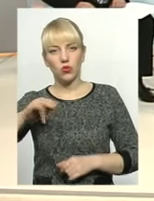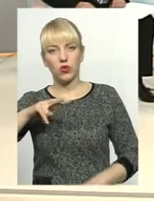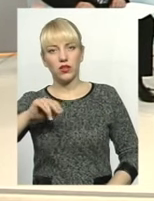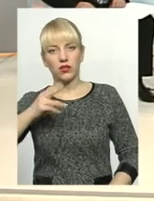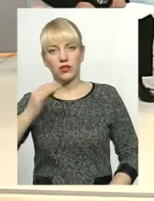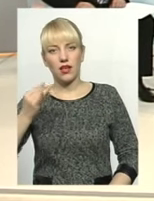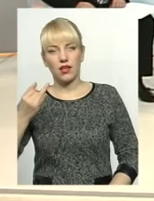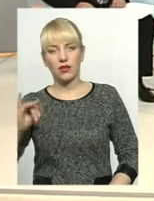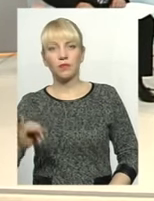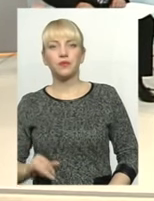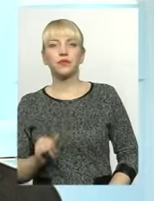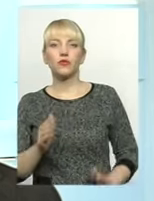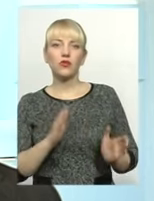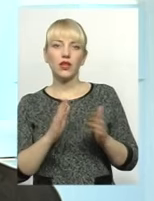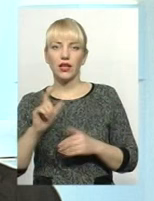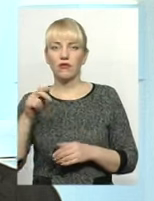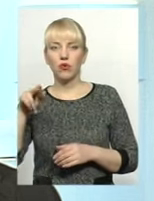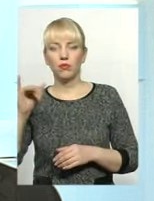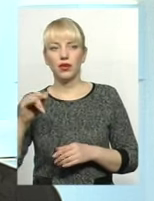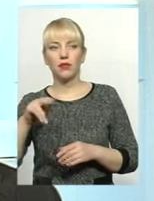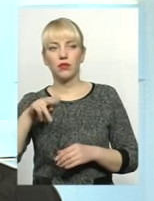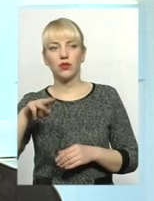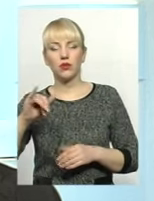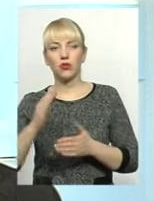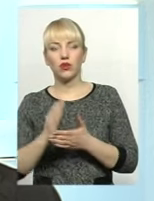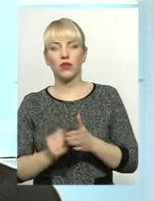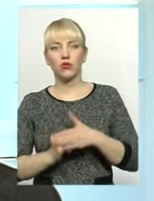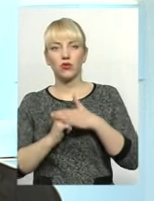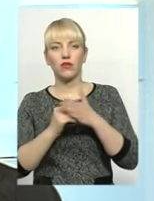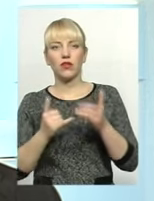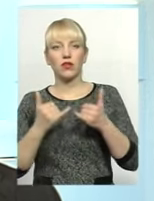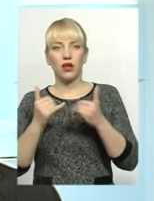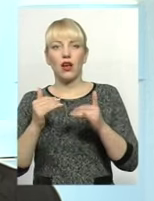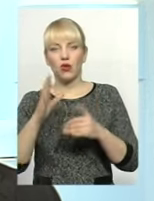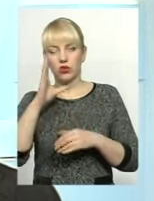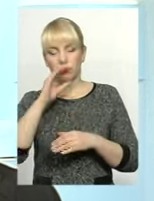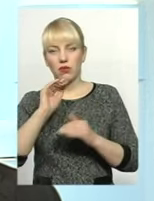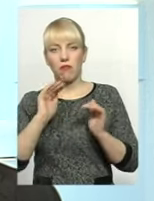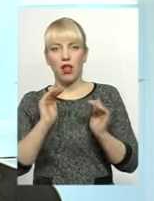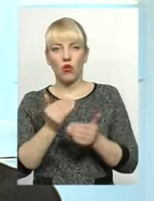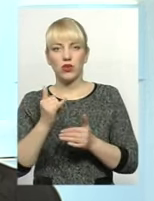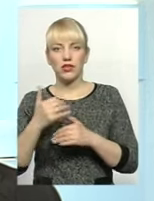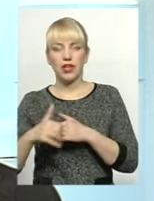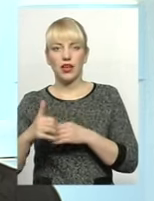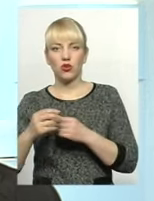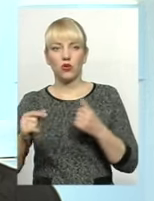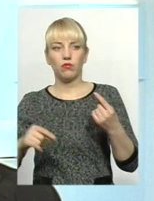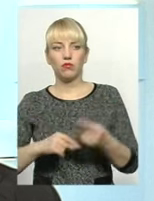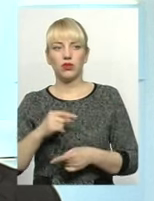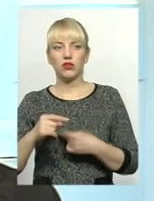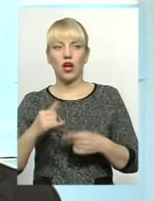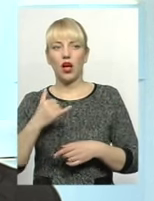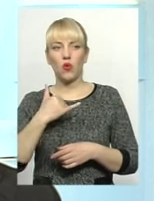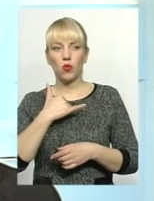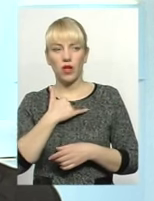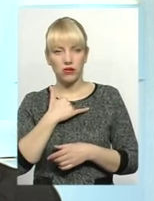стабільній Європі профтехосвіта є основою для успішного малого і середнього бізнесу. А в